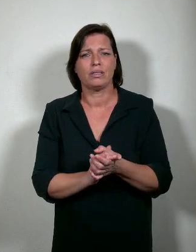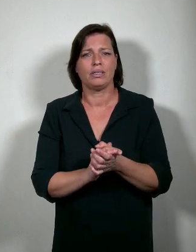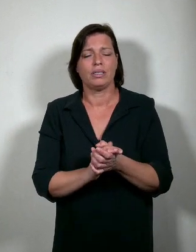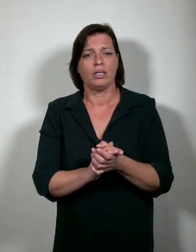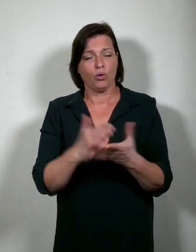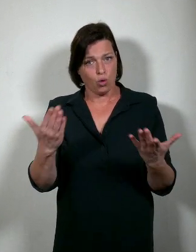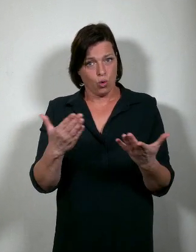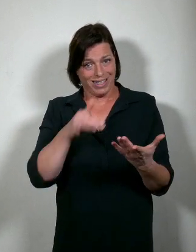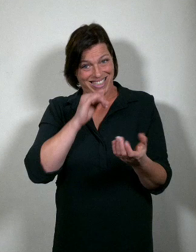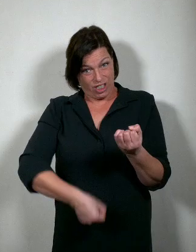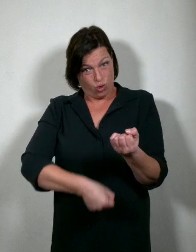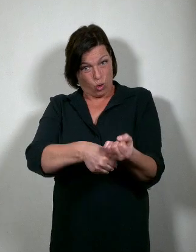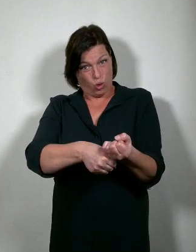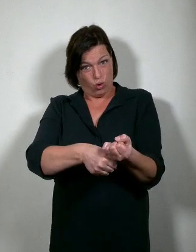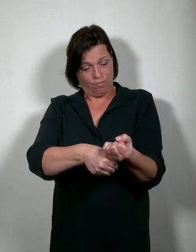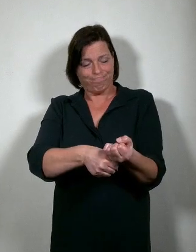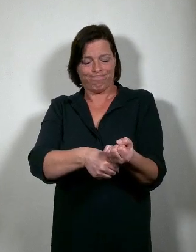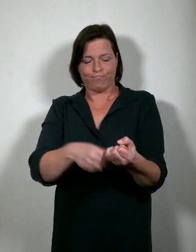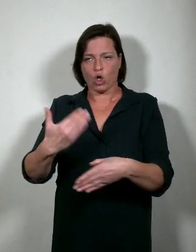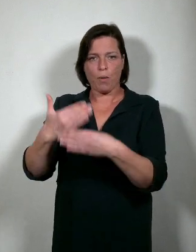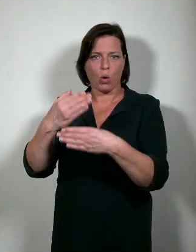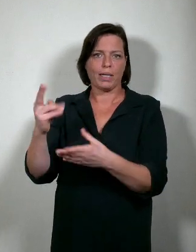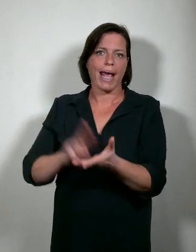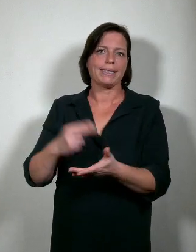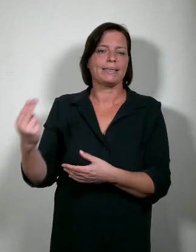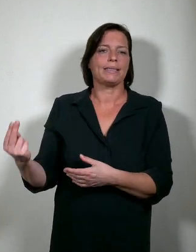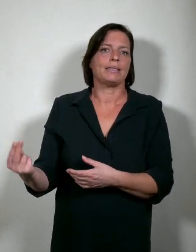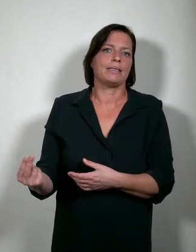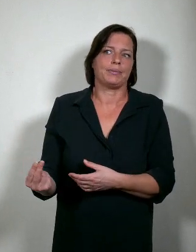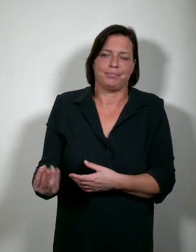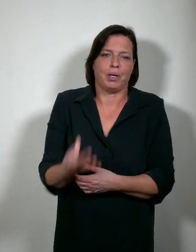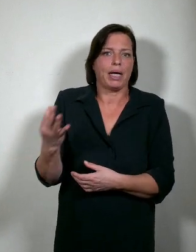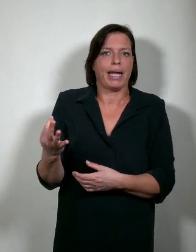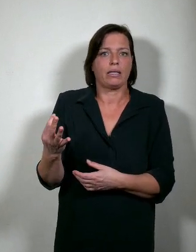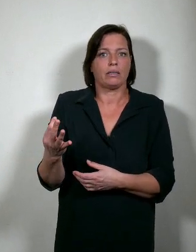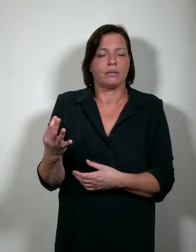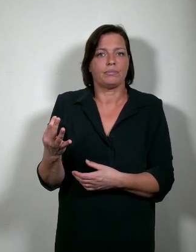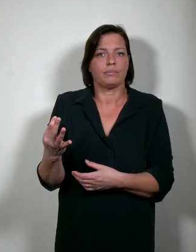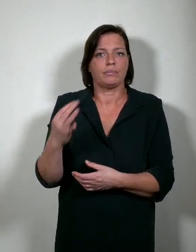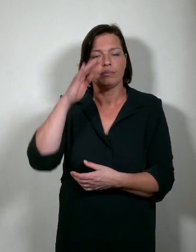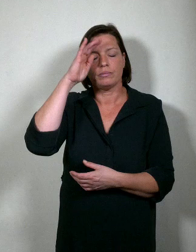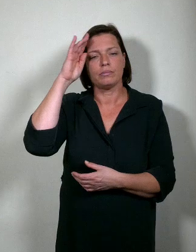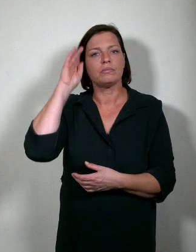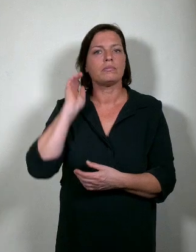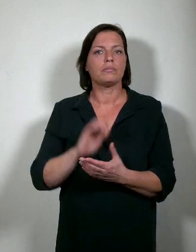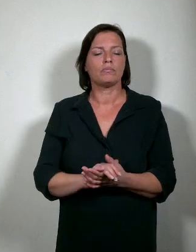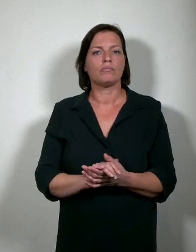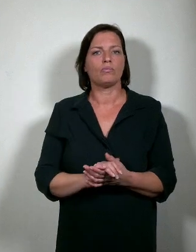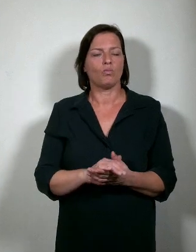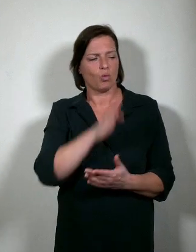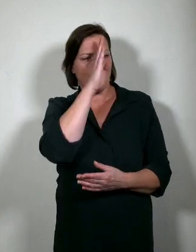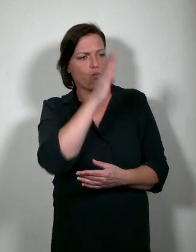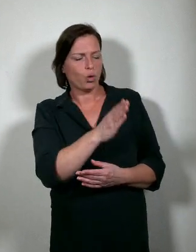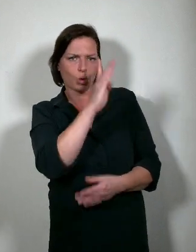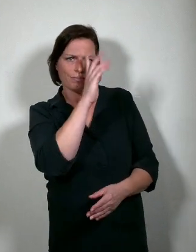steun aan onderzoekers speelt infrastructuur een belangrijke rol. Er is niets mis. Er is niets mis met monodisciplinair